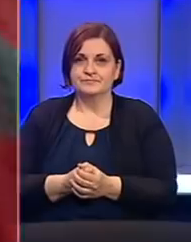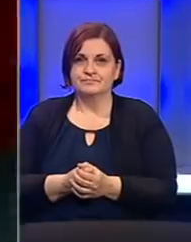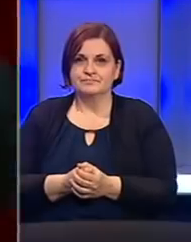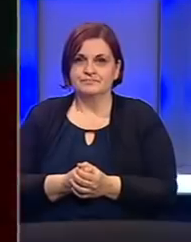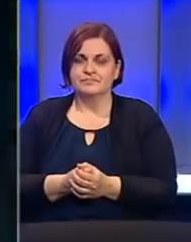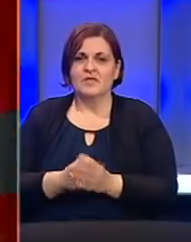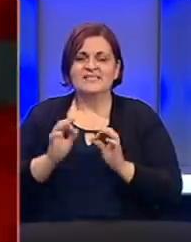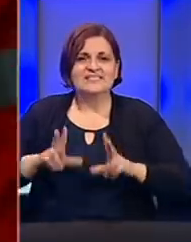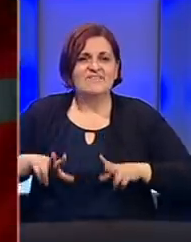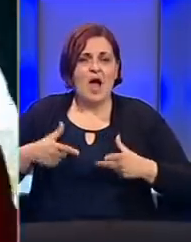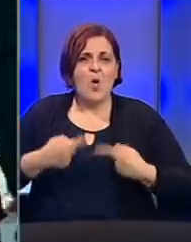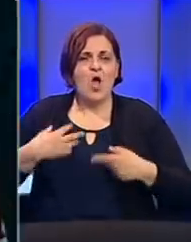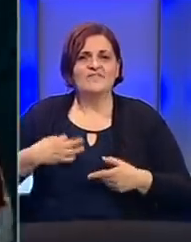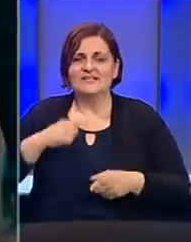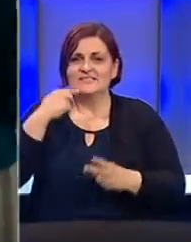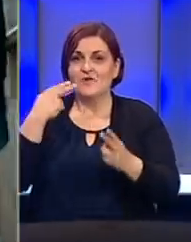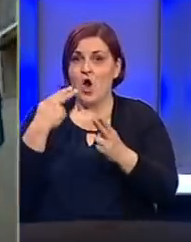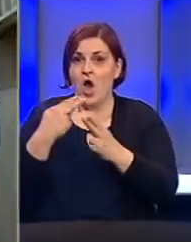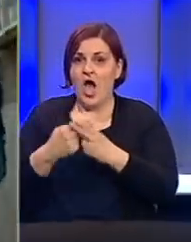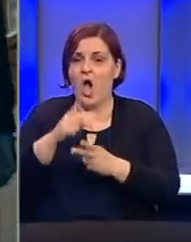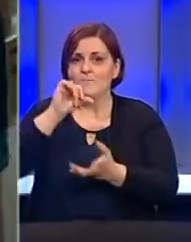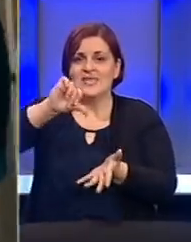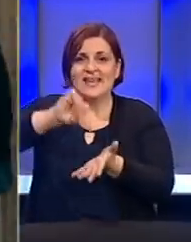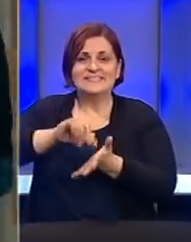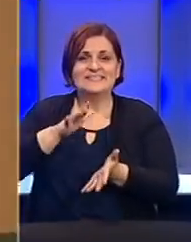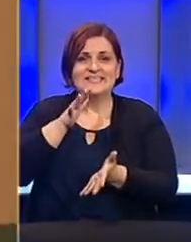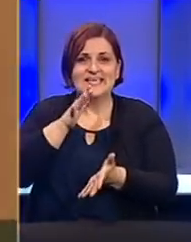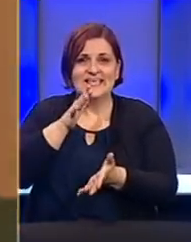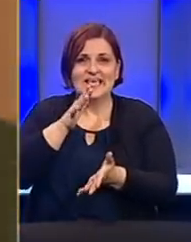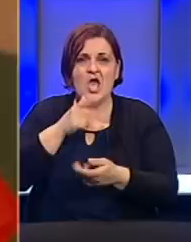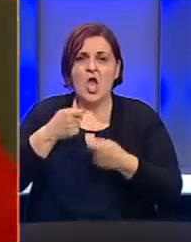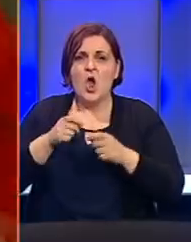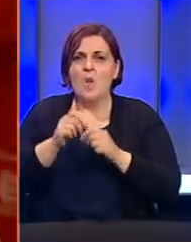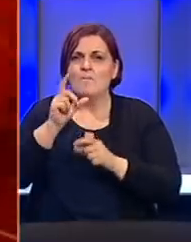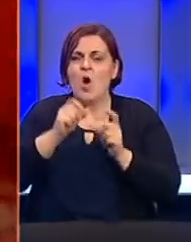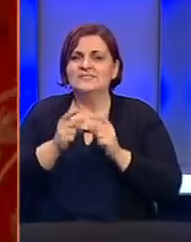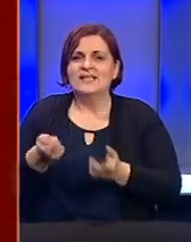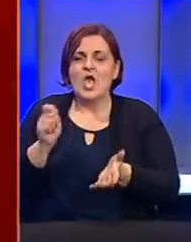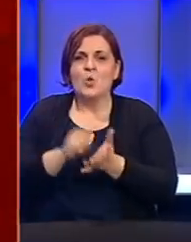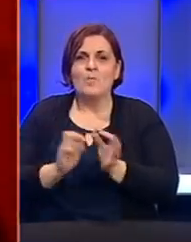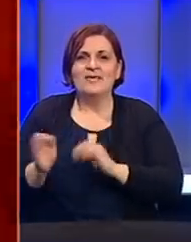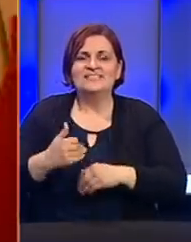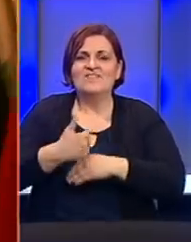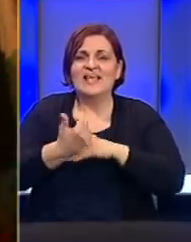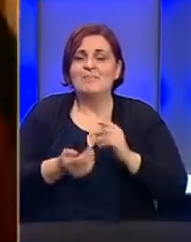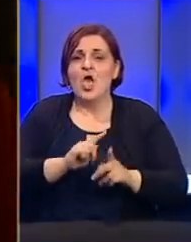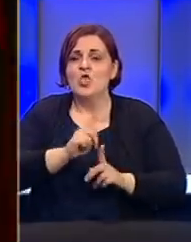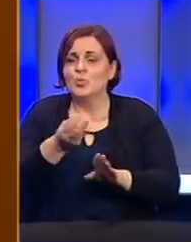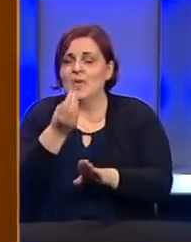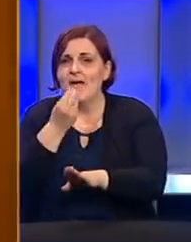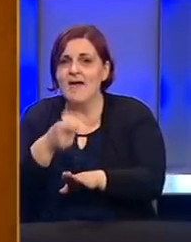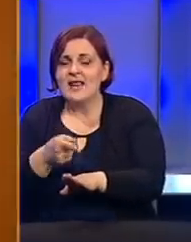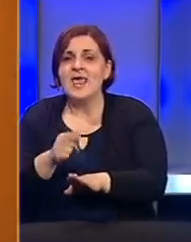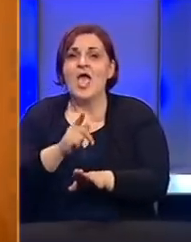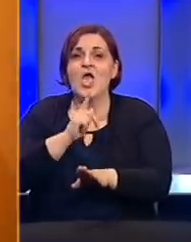svako jutro volonteri crvenog krsta opštine centar Sarajevo gospodži Bosiljki kupuju svjež hljeb i ostale namirnice